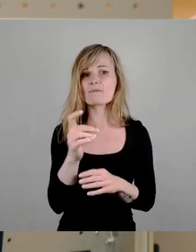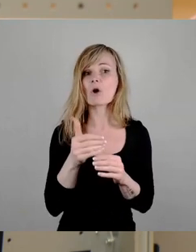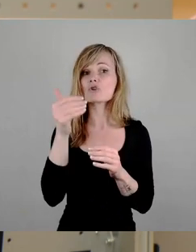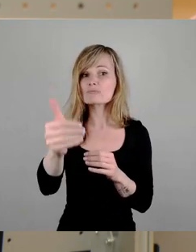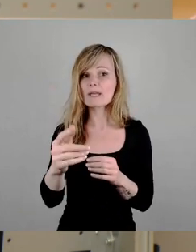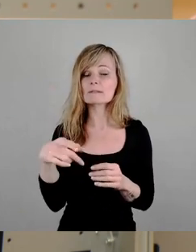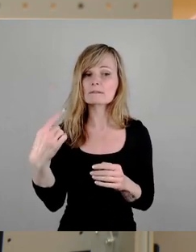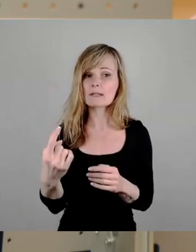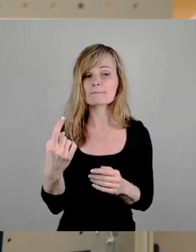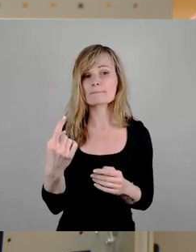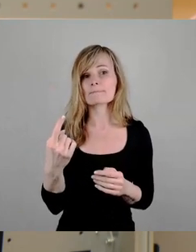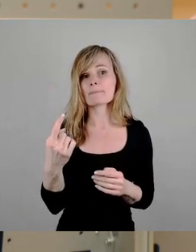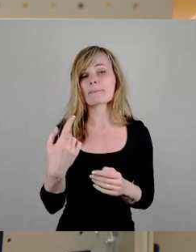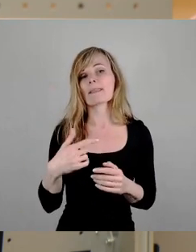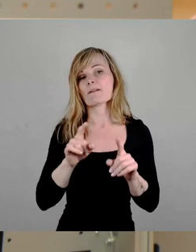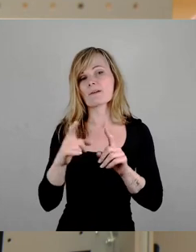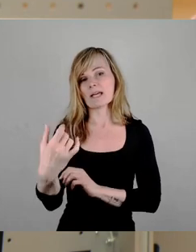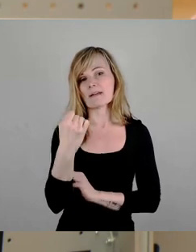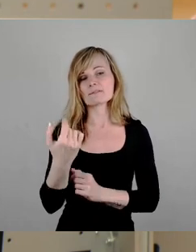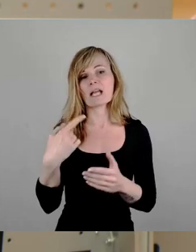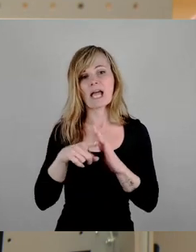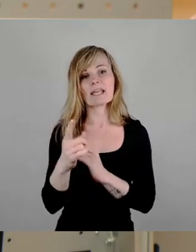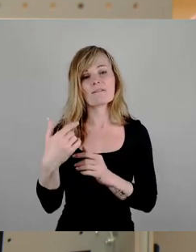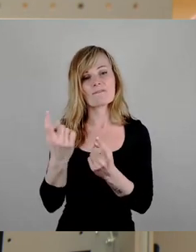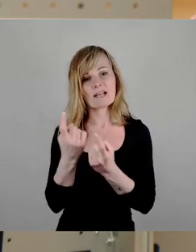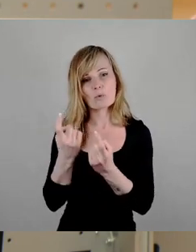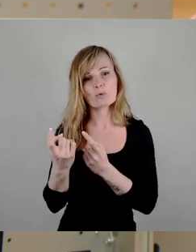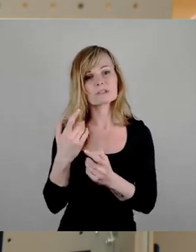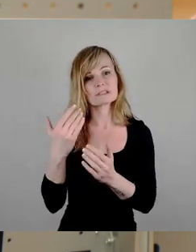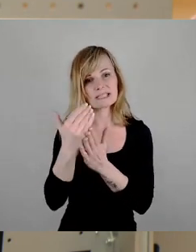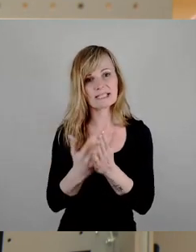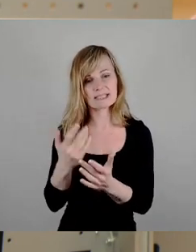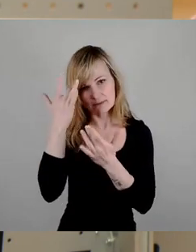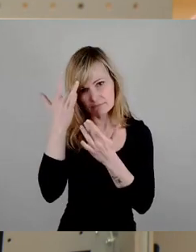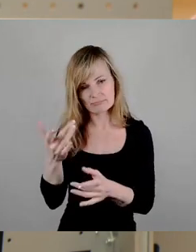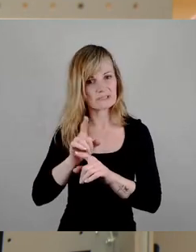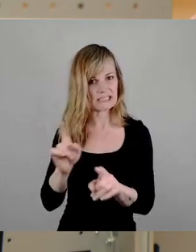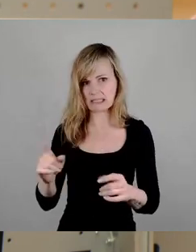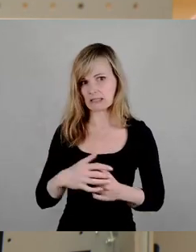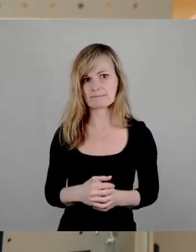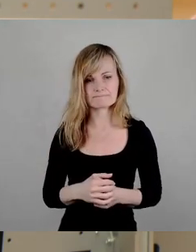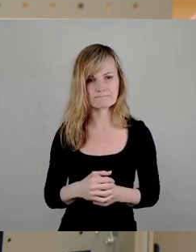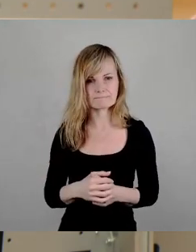Fachkräfteeinwanderungsgesetz nicht zugestimmt. Entscheidend ist für uns allerdings...